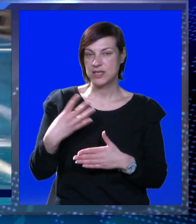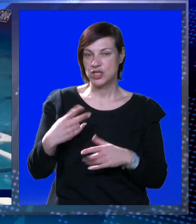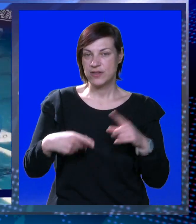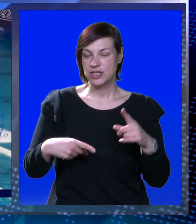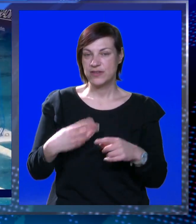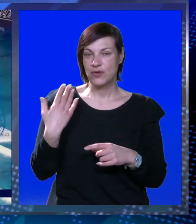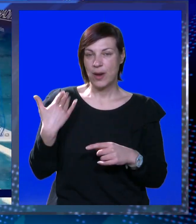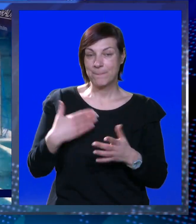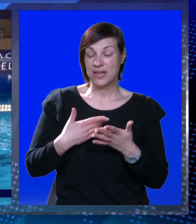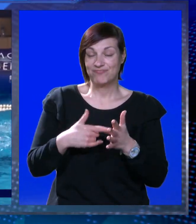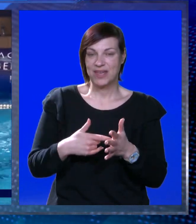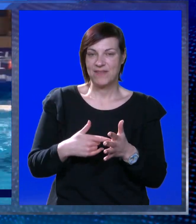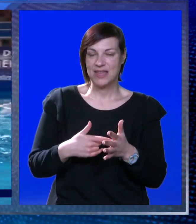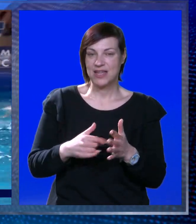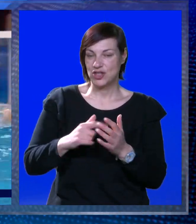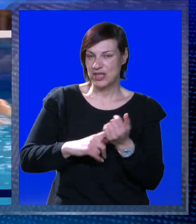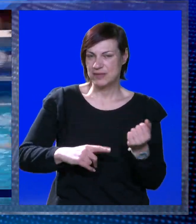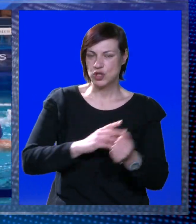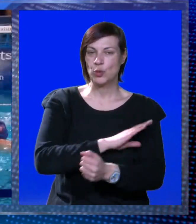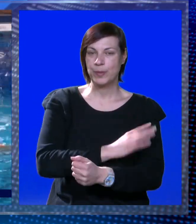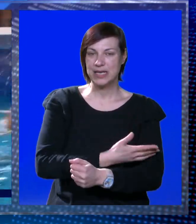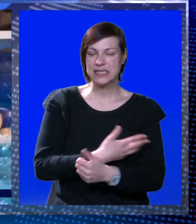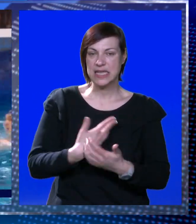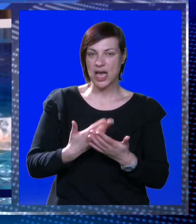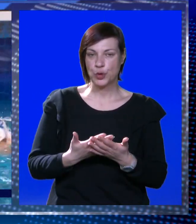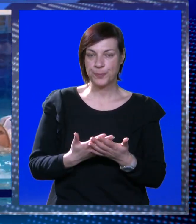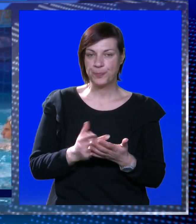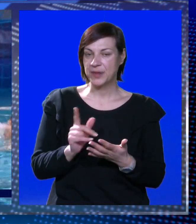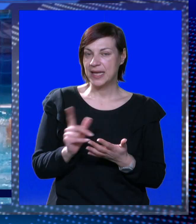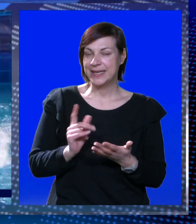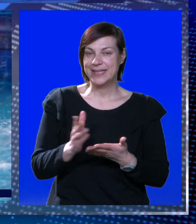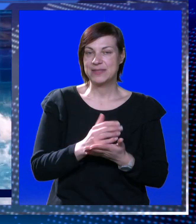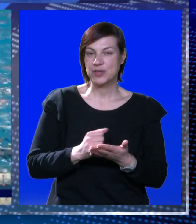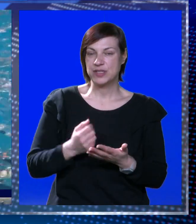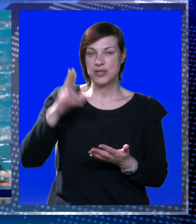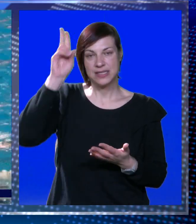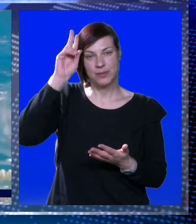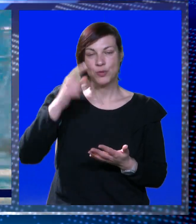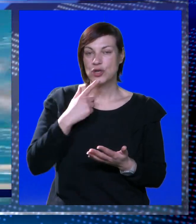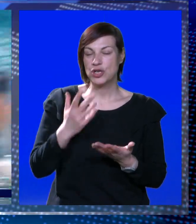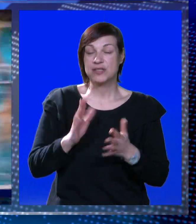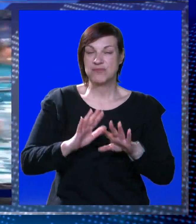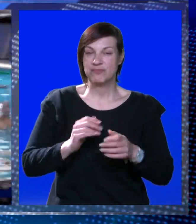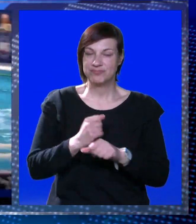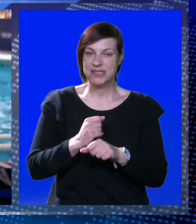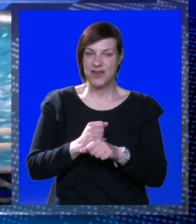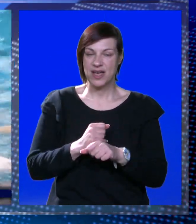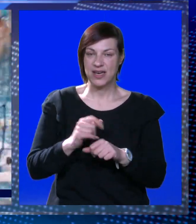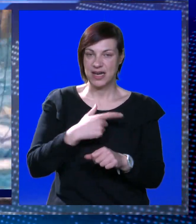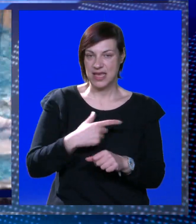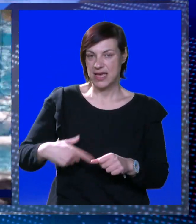treću, četvrtu, četvrtinu je bilo evidentno da smo izgubili snagu i nismo iskoristili svoje šanse koje smo stvarali.